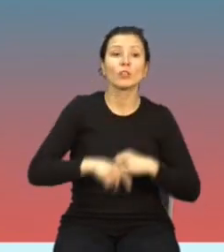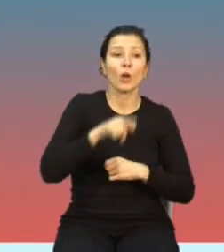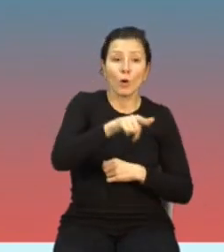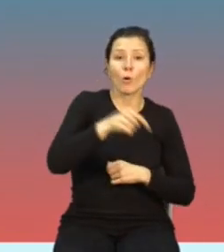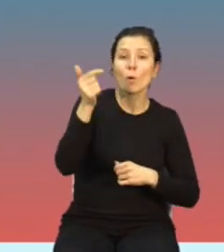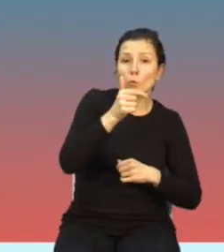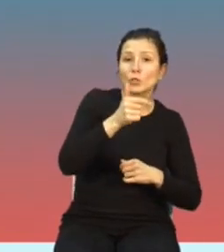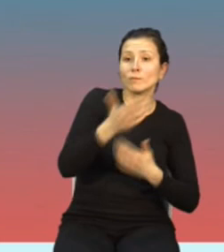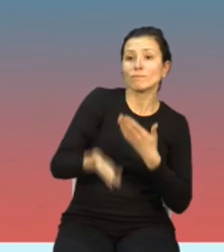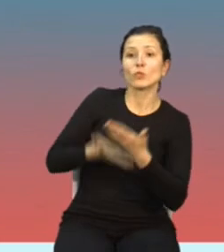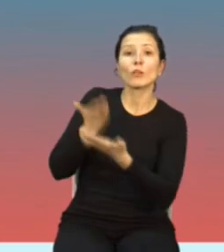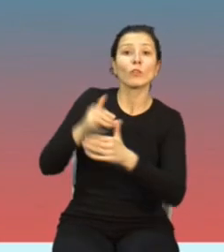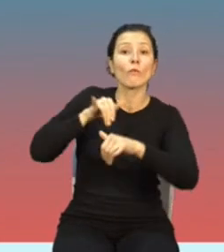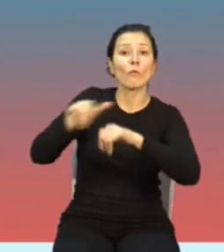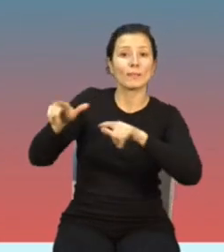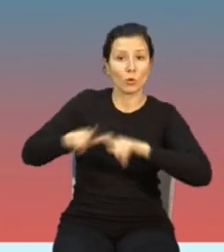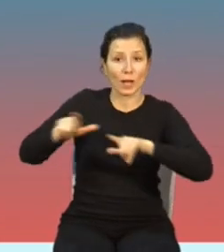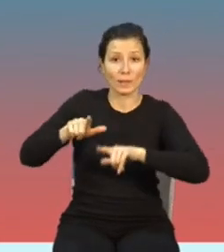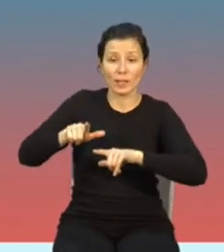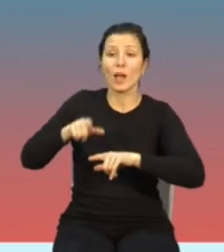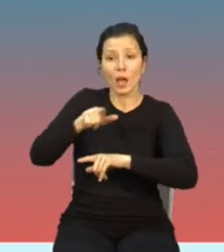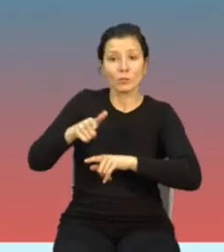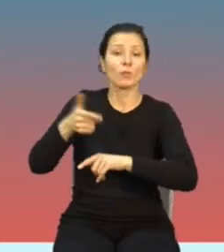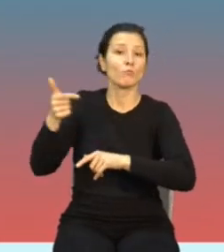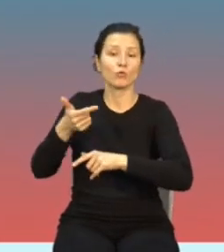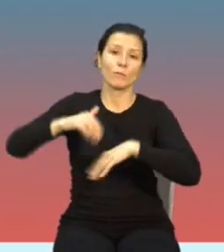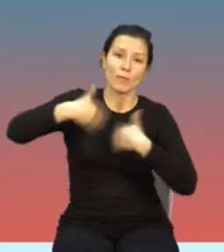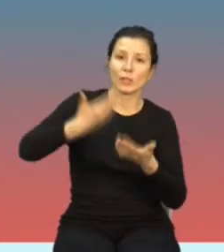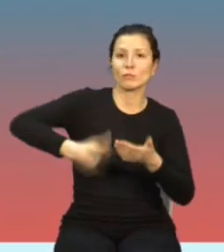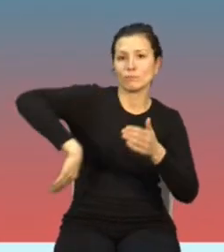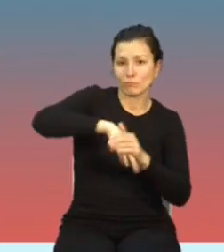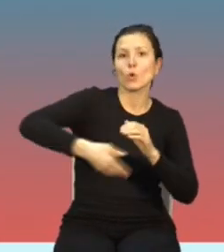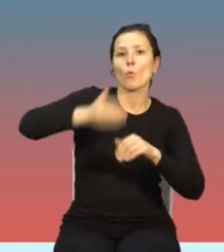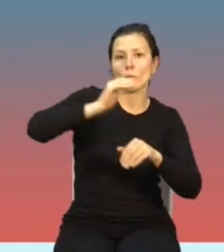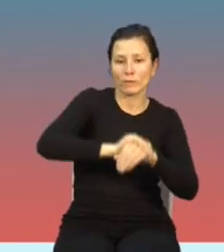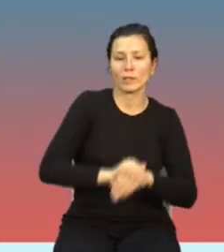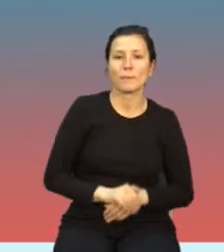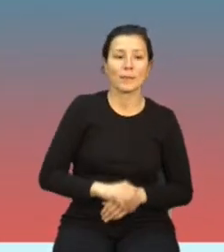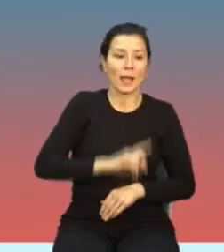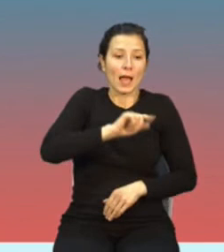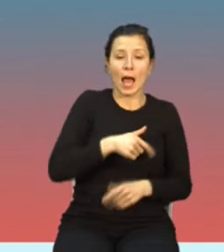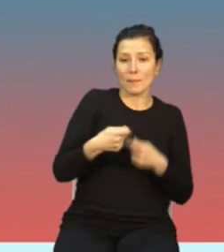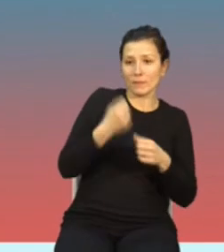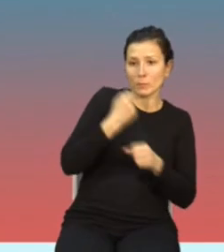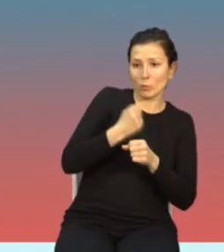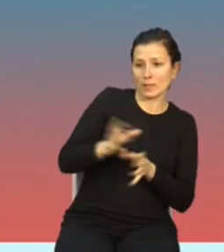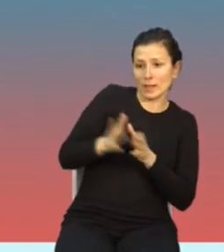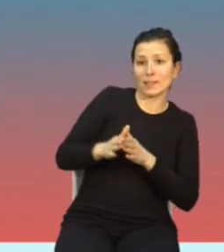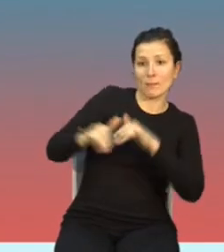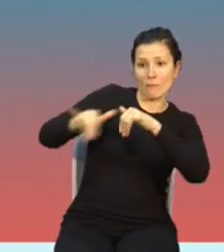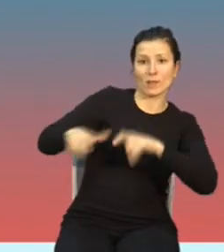pozwolenie. Za to oczywiście odpowiada jakieś władze lokalne. A my z kolei współpracujemy z orkanem władzy lokalnej,